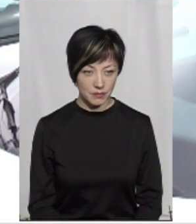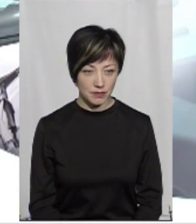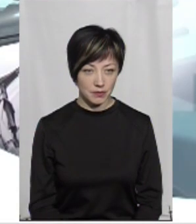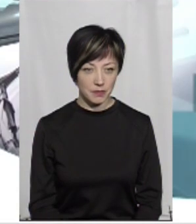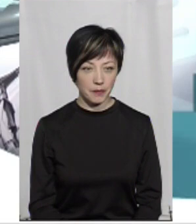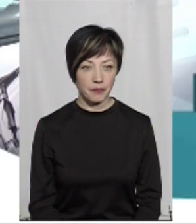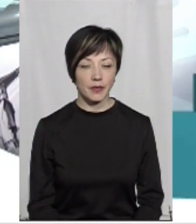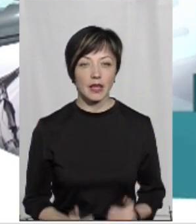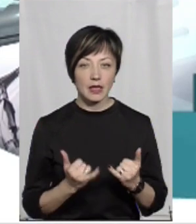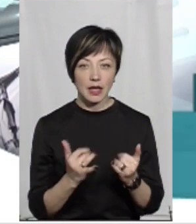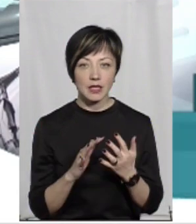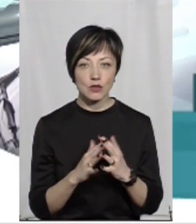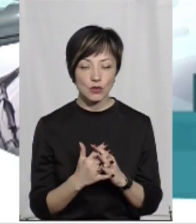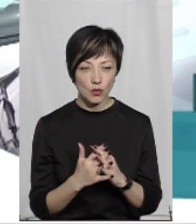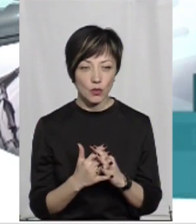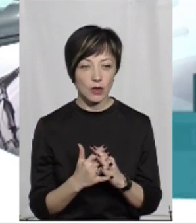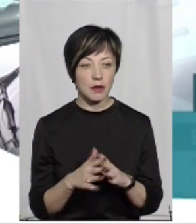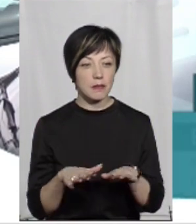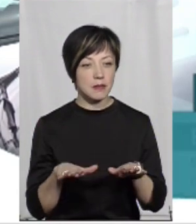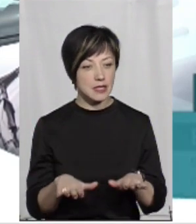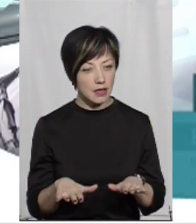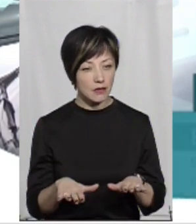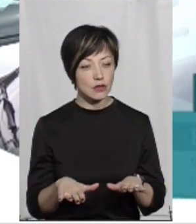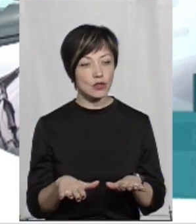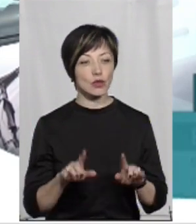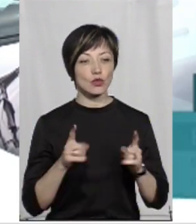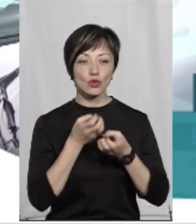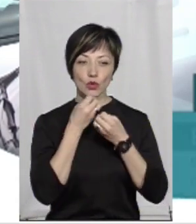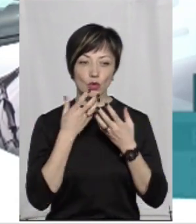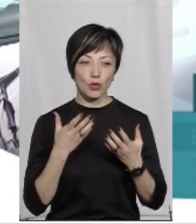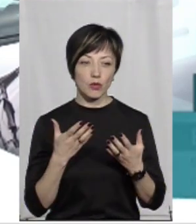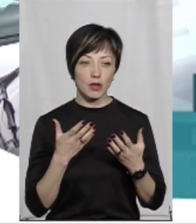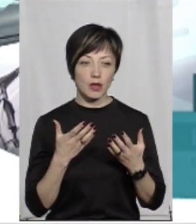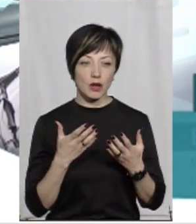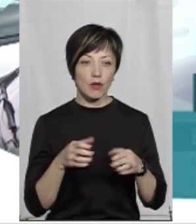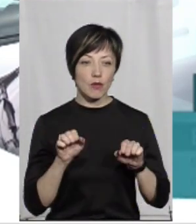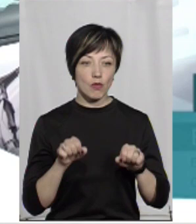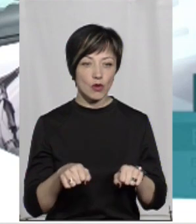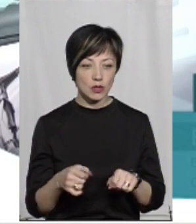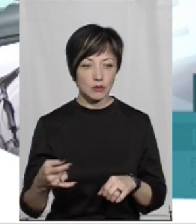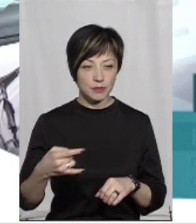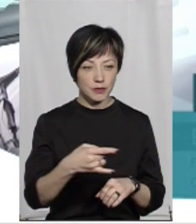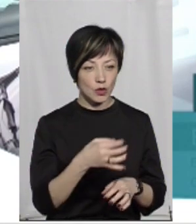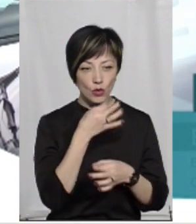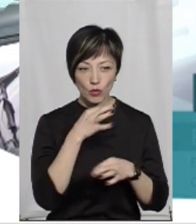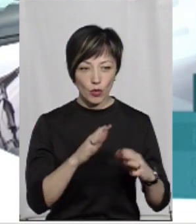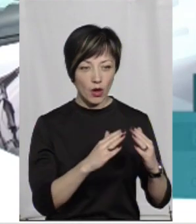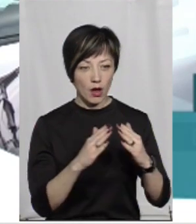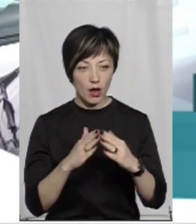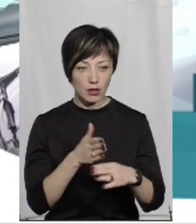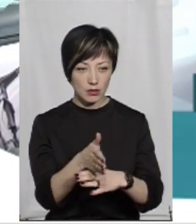З сільської місцевості то дуже добре перевідна, що можна скрізь під'їхати, до любої хати,